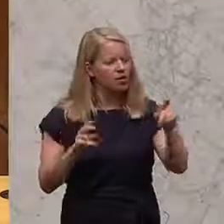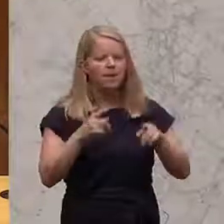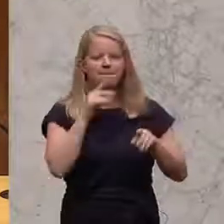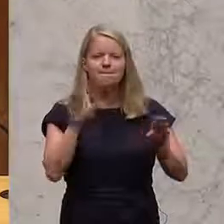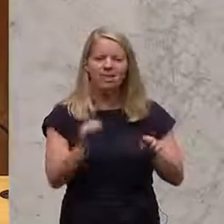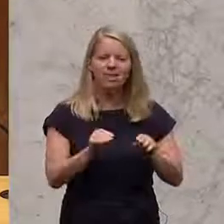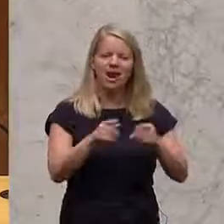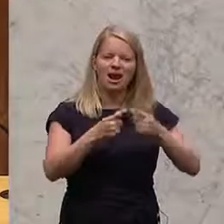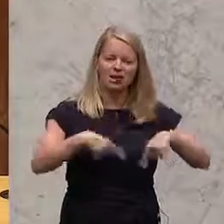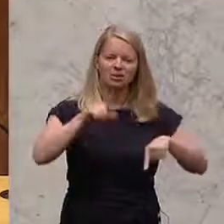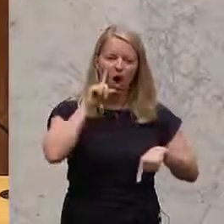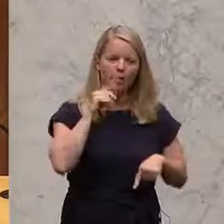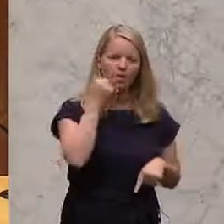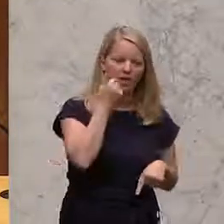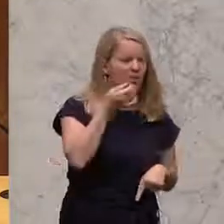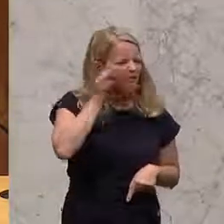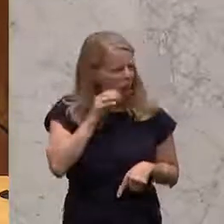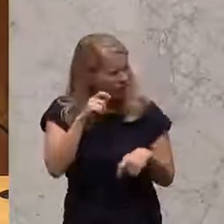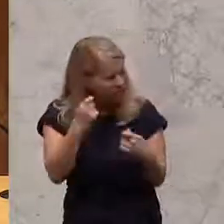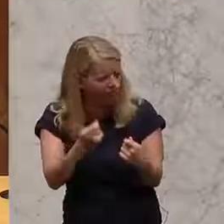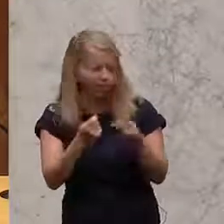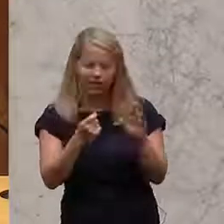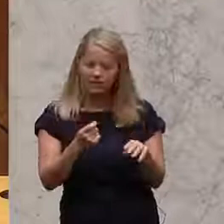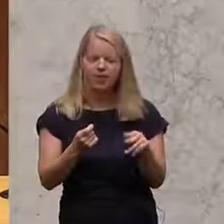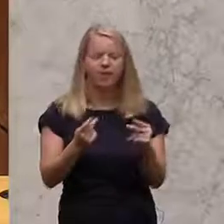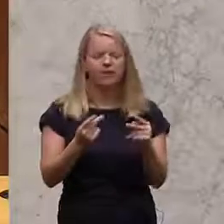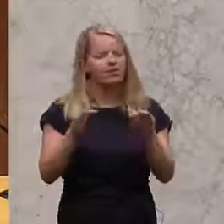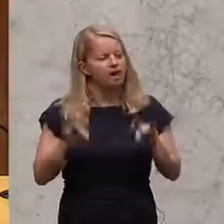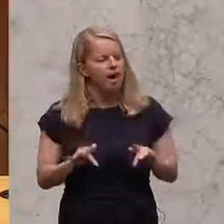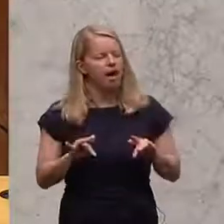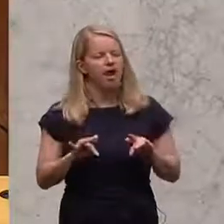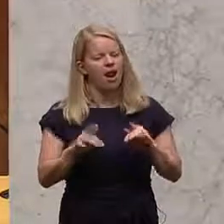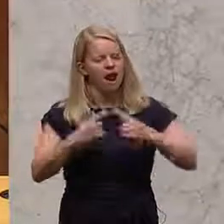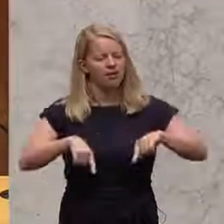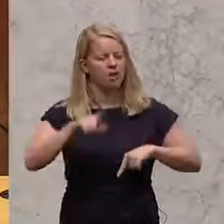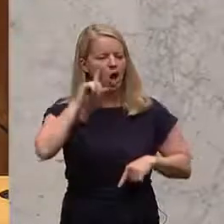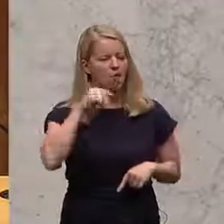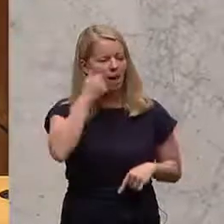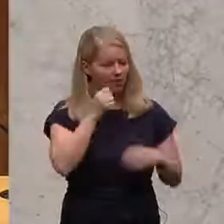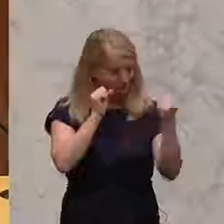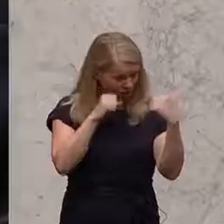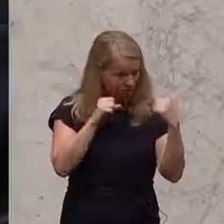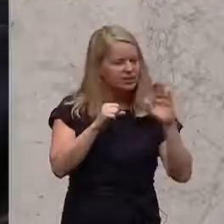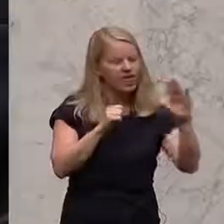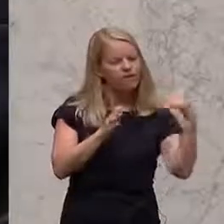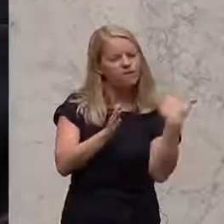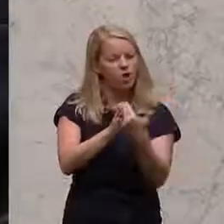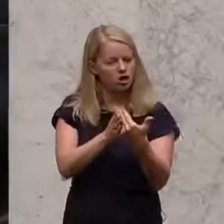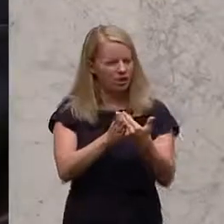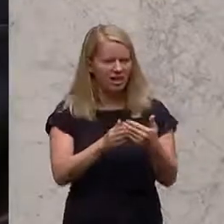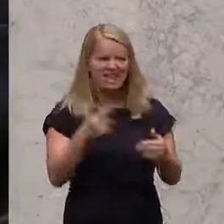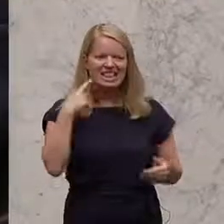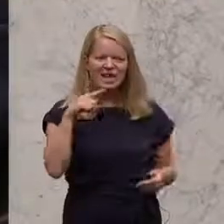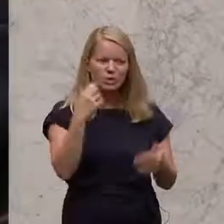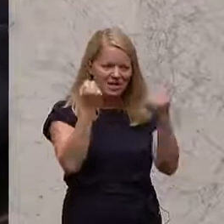dem Landeshauptmann, es gibt auch Landeshauptfrauen, aber im Einvernehmen mit dem Landeshauptmann auf dessen Vorschlag. Das schlagen die